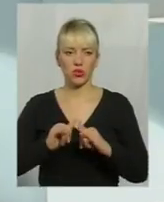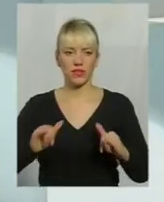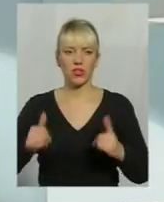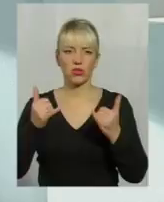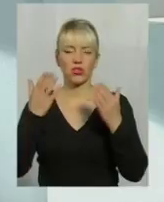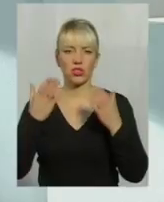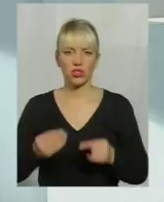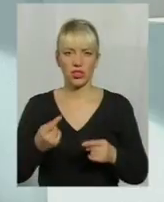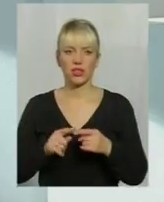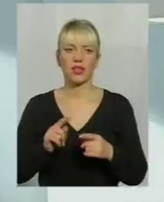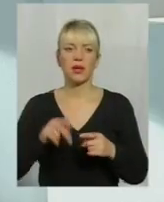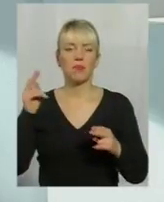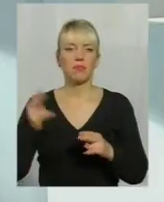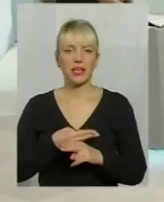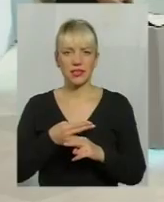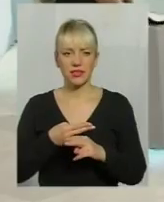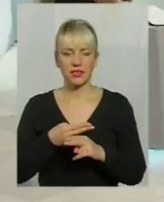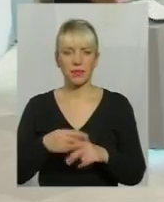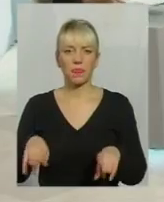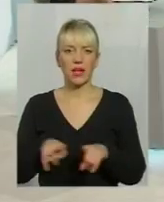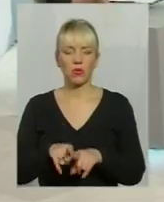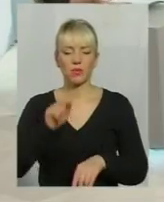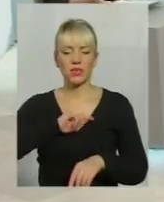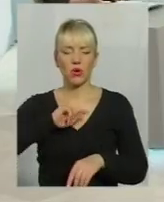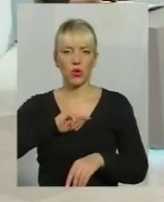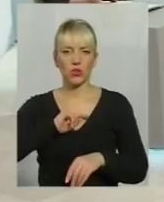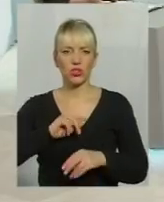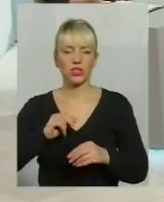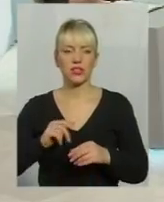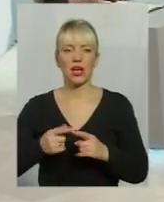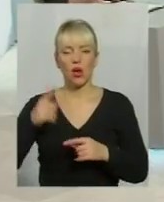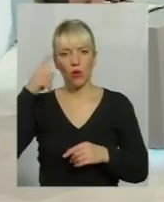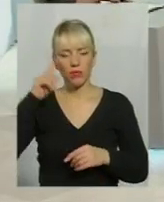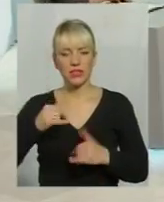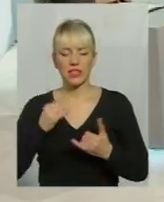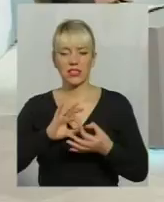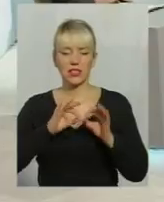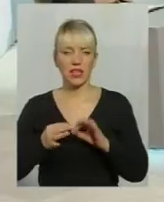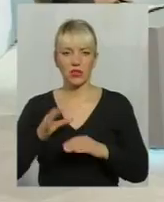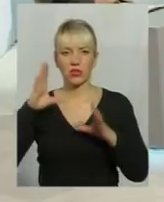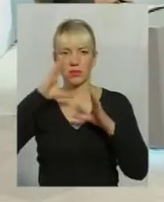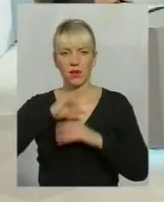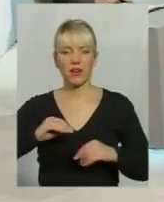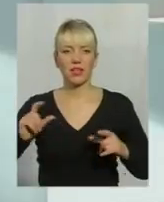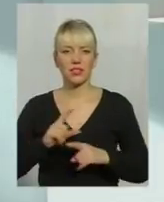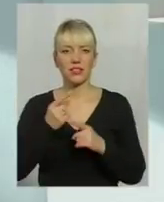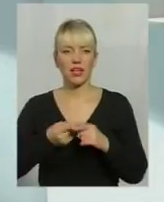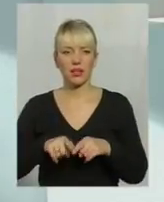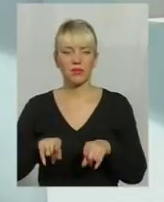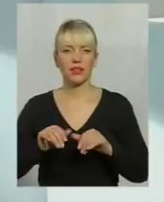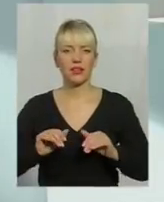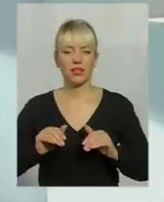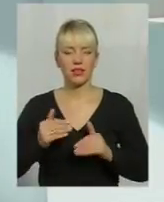напевно, що все ж таки без такої психологічної обізнаності дуже складно справлятися з тим темпом.